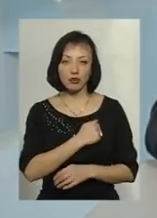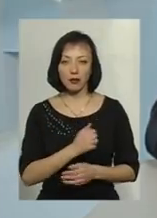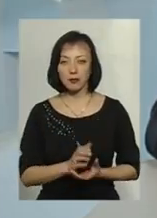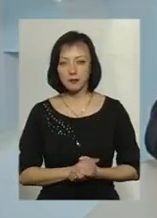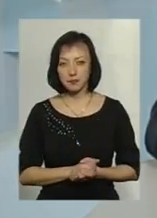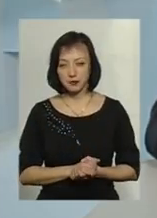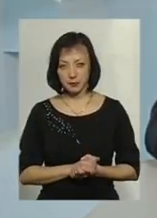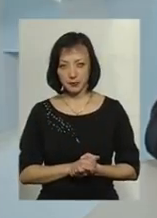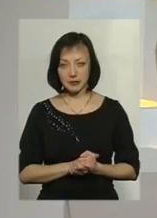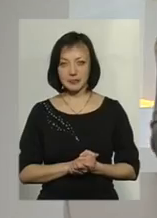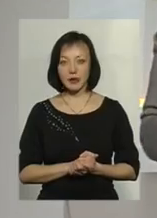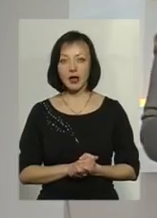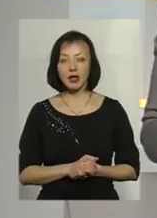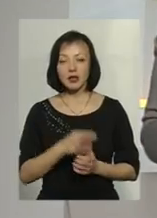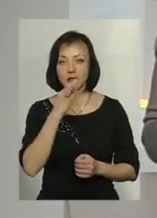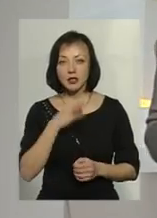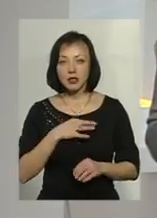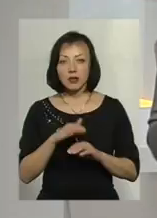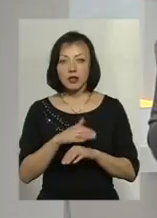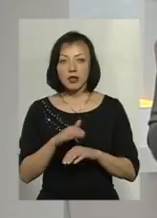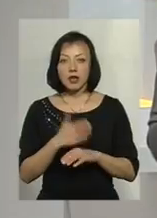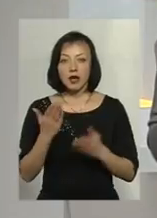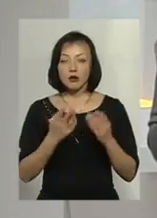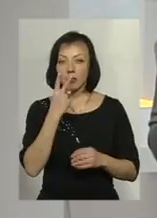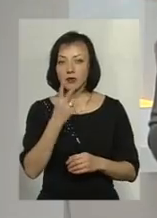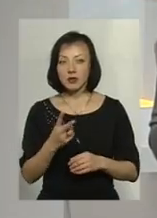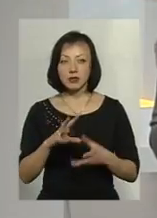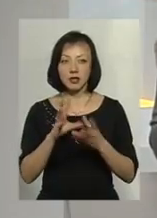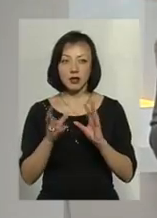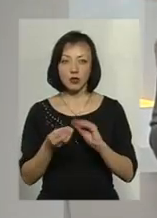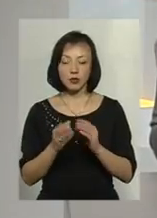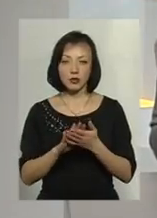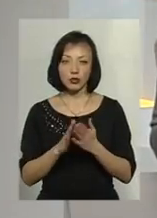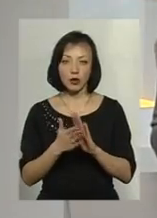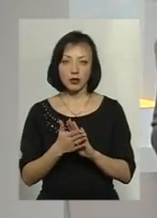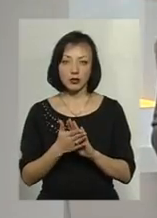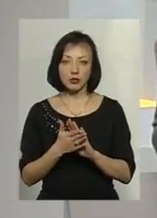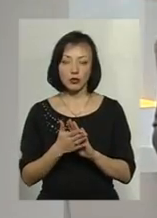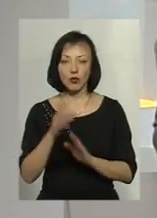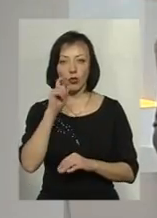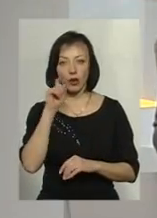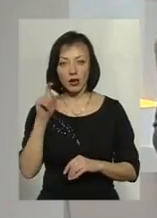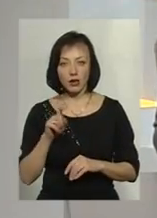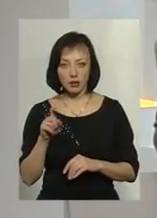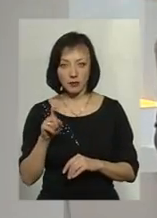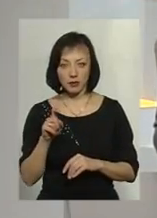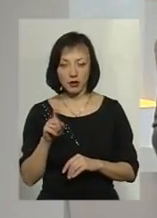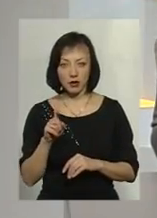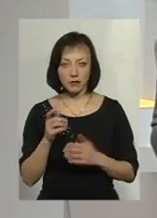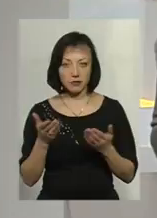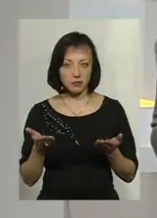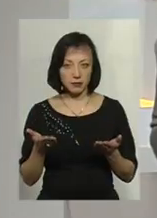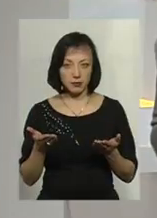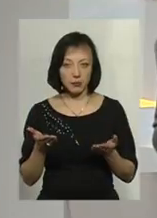Скажіть, будь ласка, якщо поглянути на загалом картину в Україні, вона